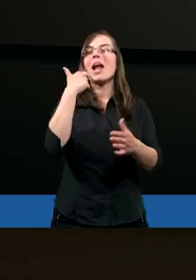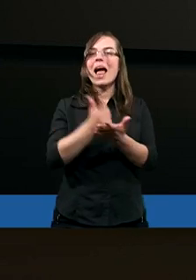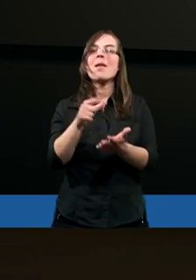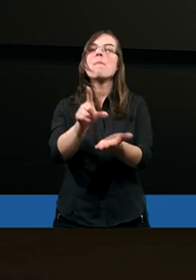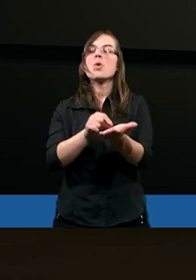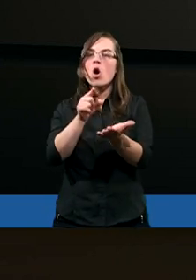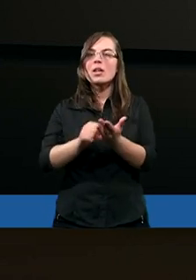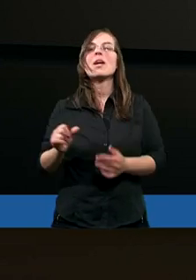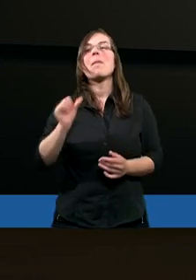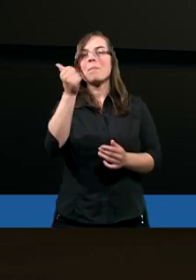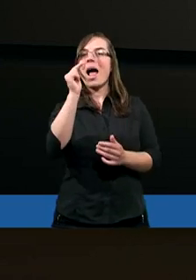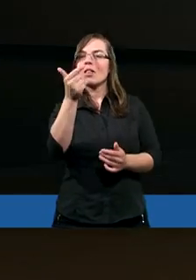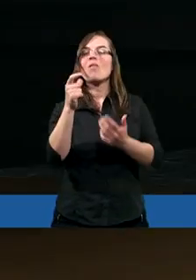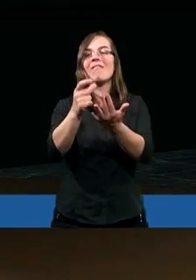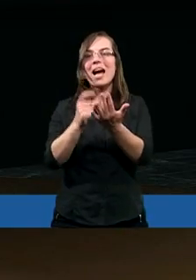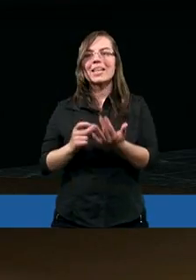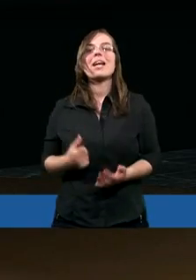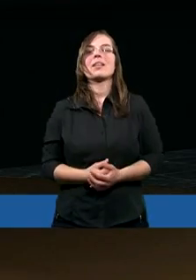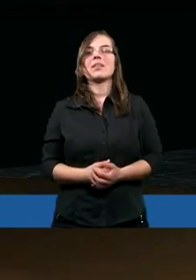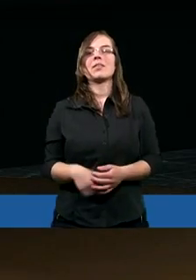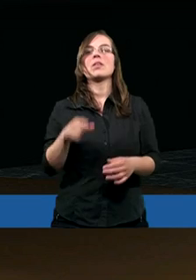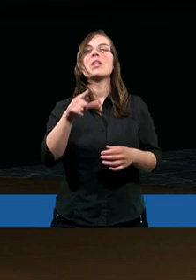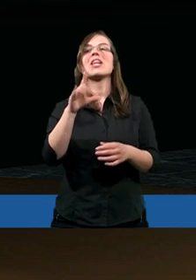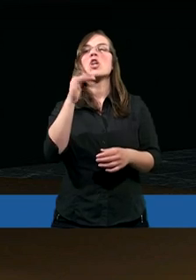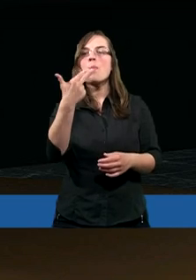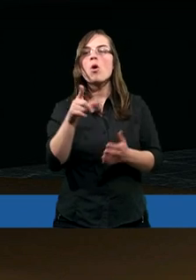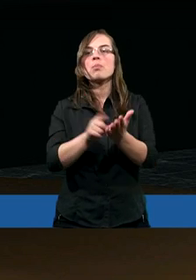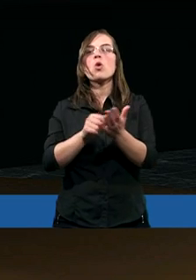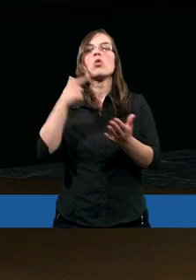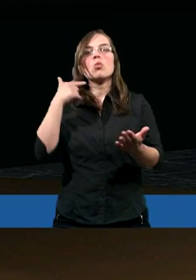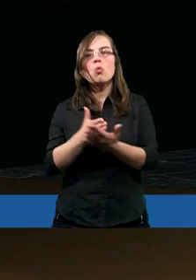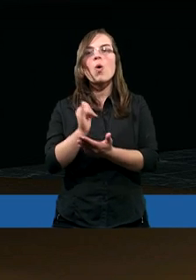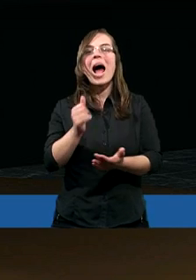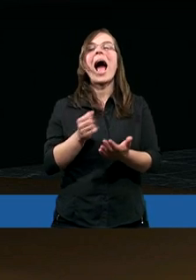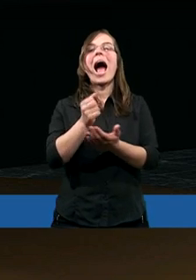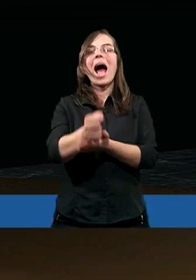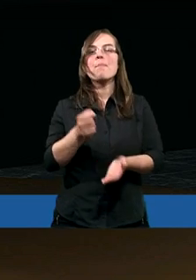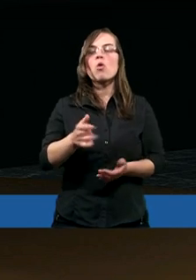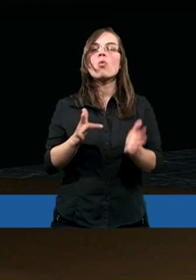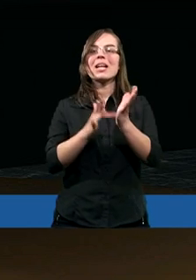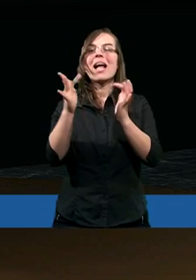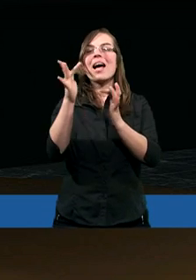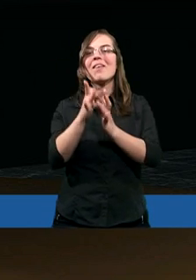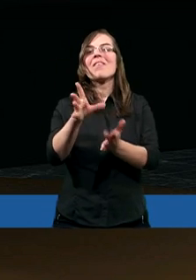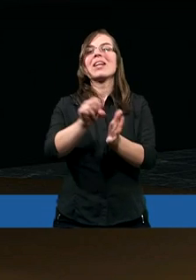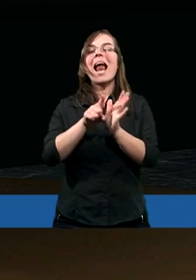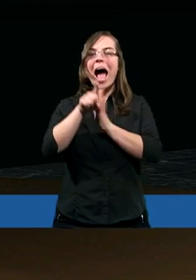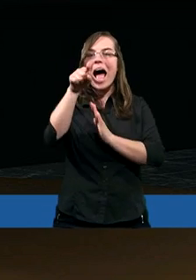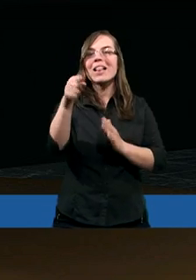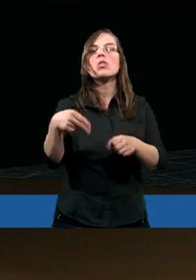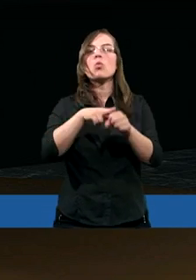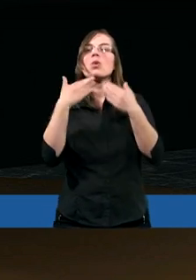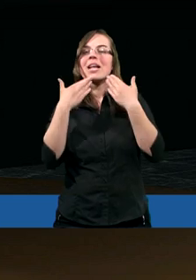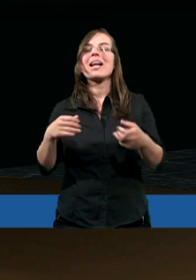Piotra, pierwszy i drugi werset. Szymon Piotr, sługa i apostoł Jezusa Chrystusa, do tych, którzy dzięki